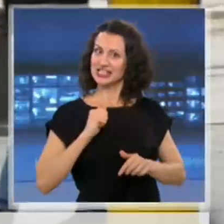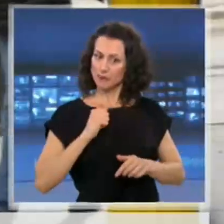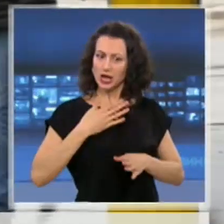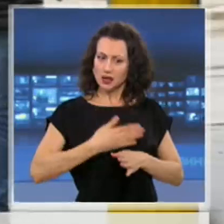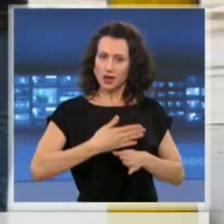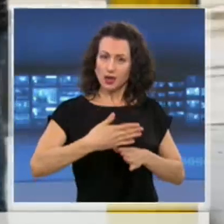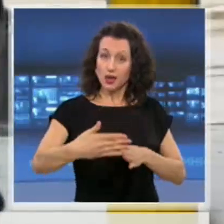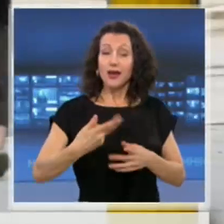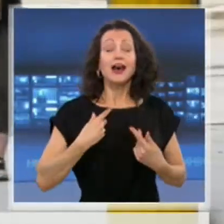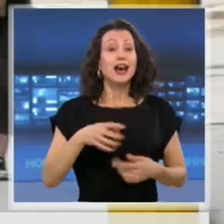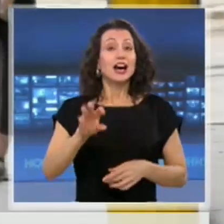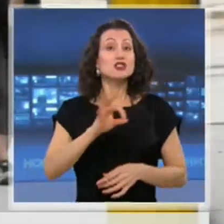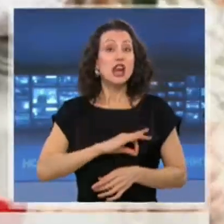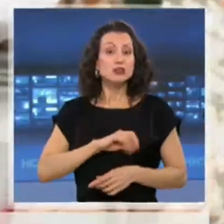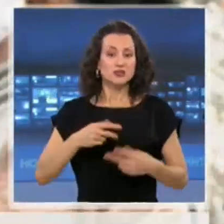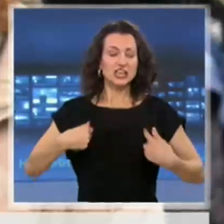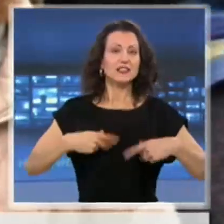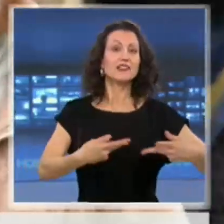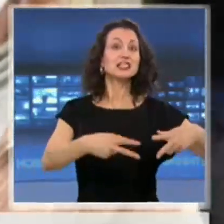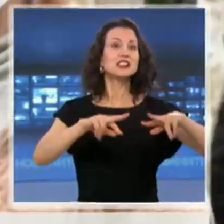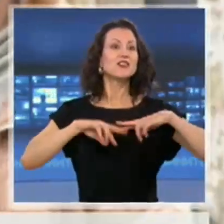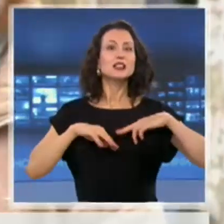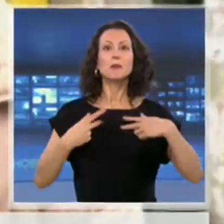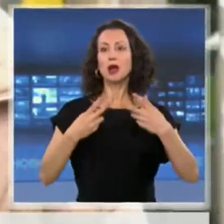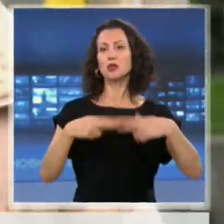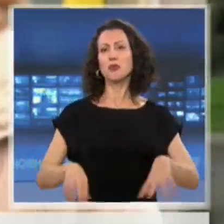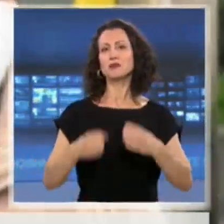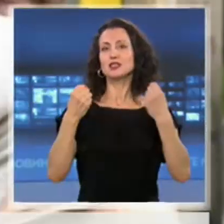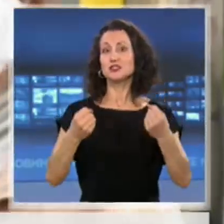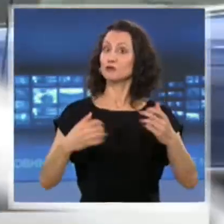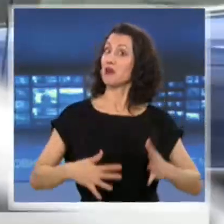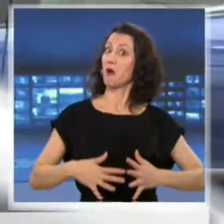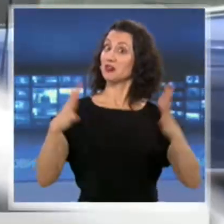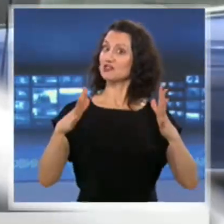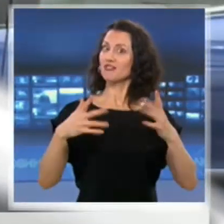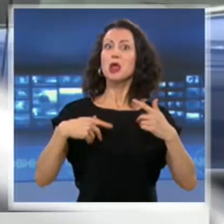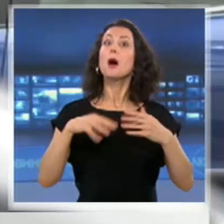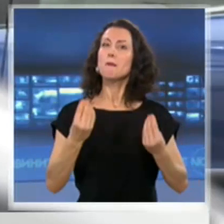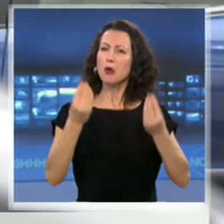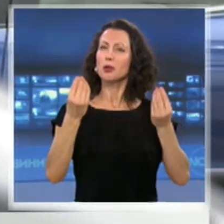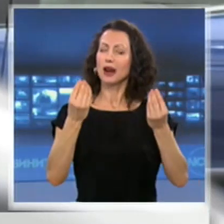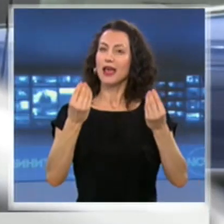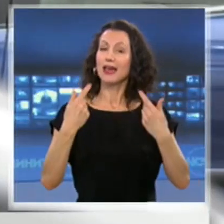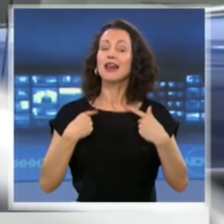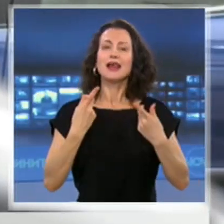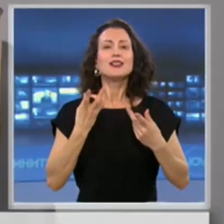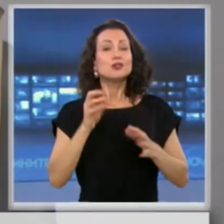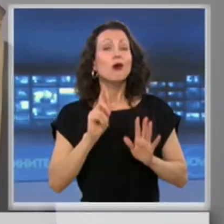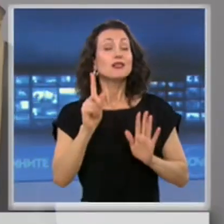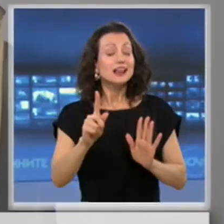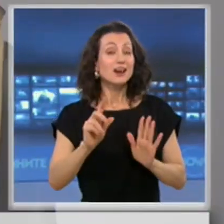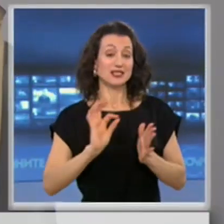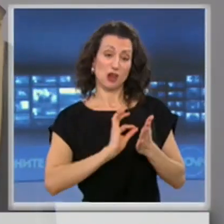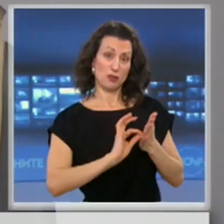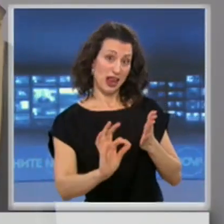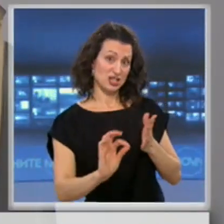се върнем към нормалния си живот се увеличават, категорични са от штаба. С едно уточнение обаче. Всъщност това е новата нормалност.